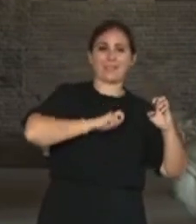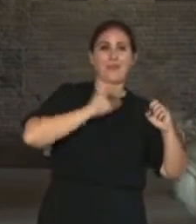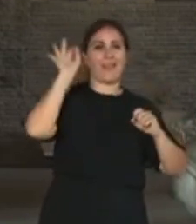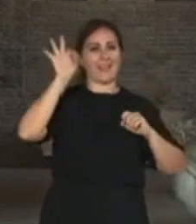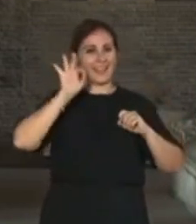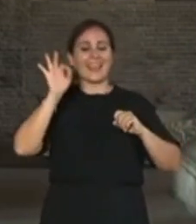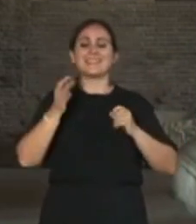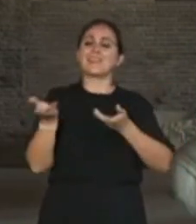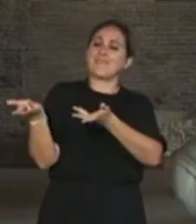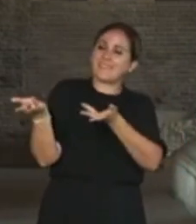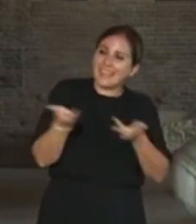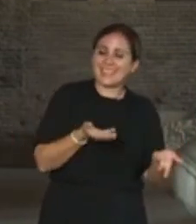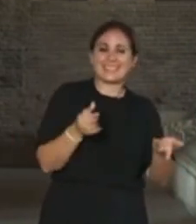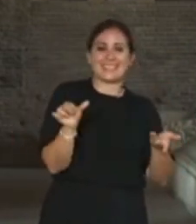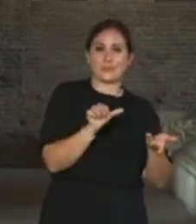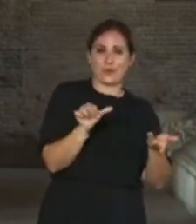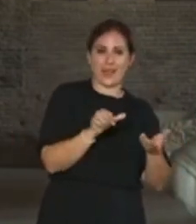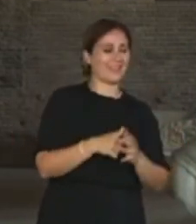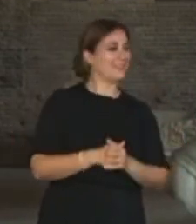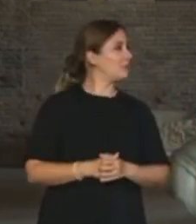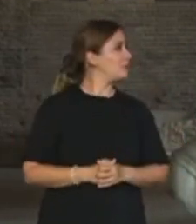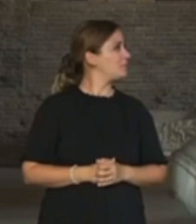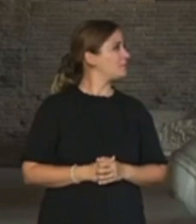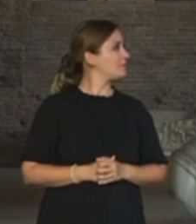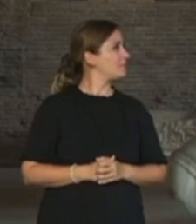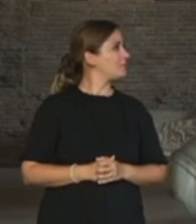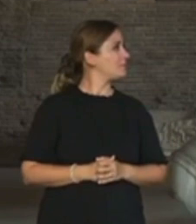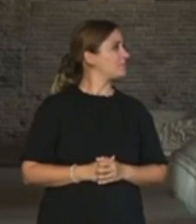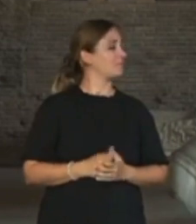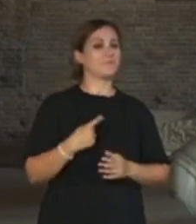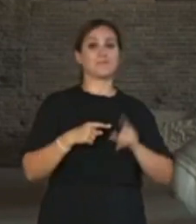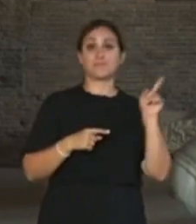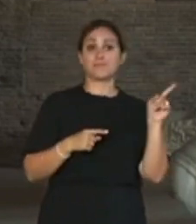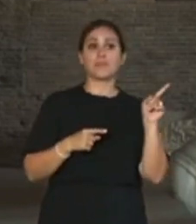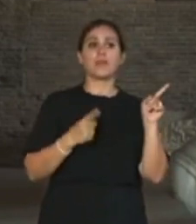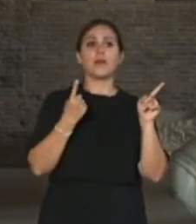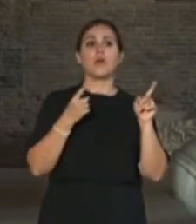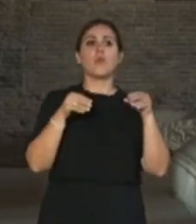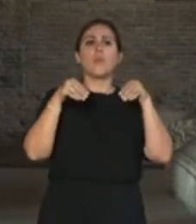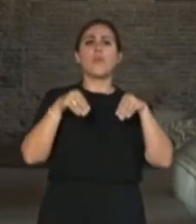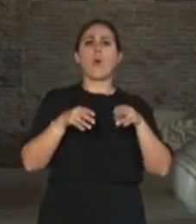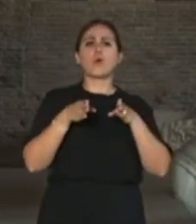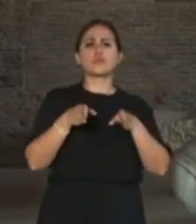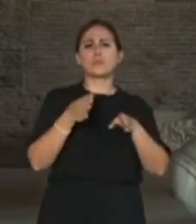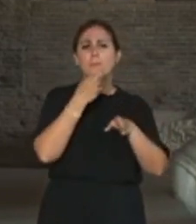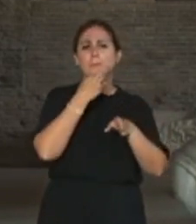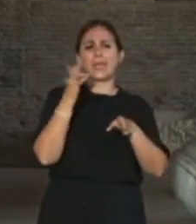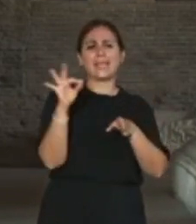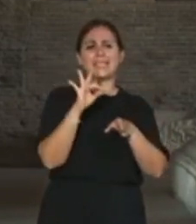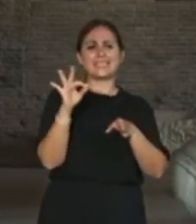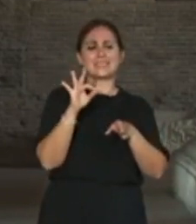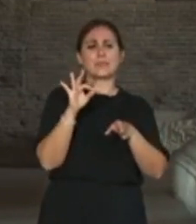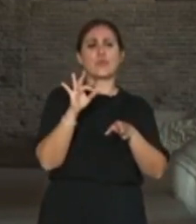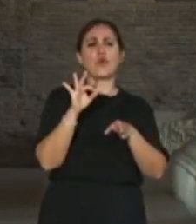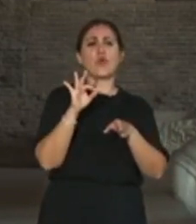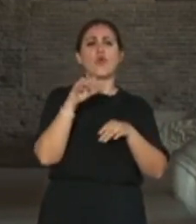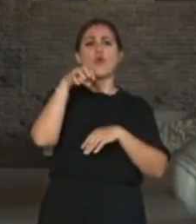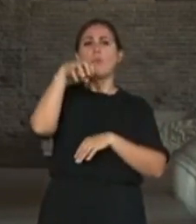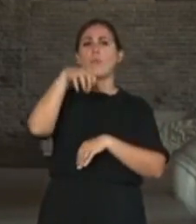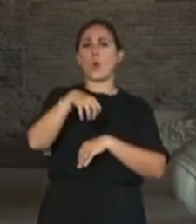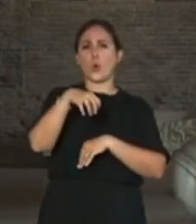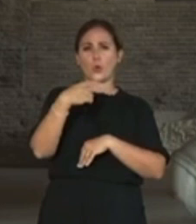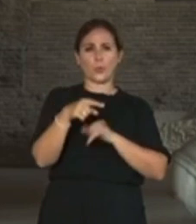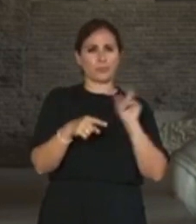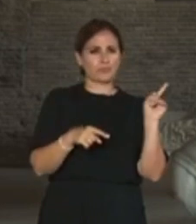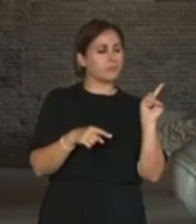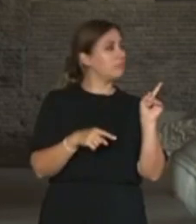Oggi vi porto a Fontanellato, uno dei barri più belli in Italia, in provincia di Parma. Ciao a tutti, sono